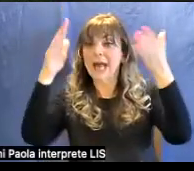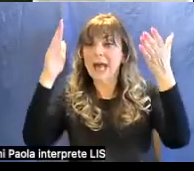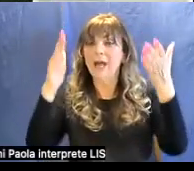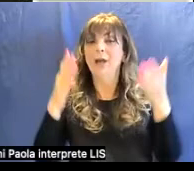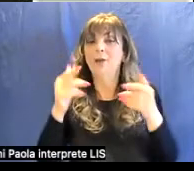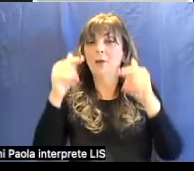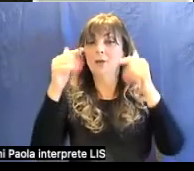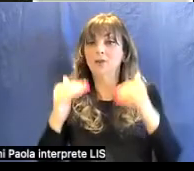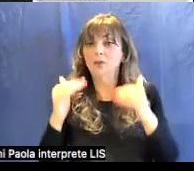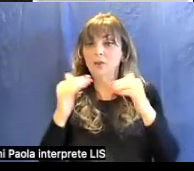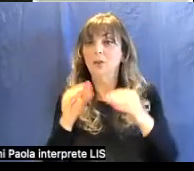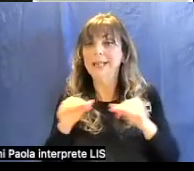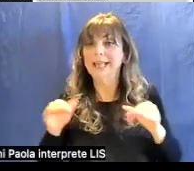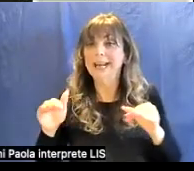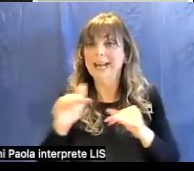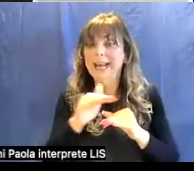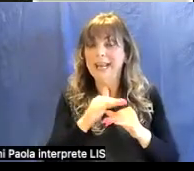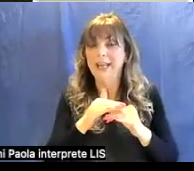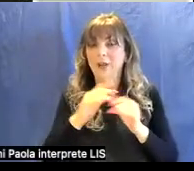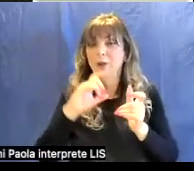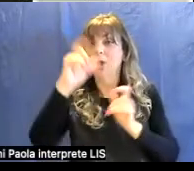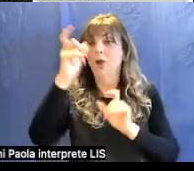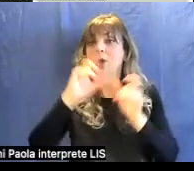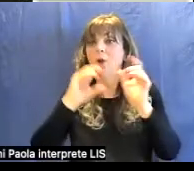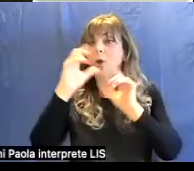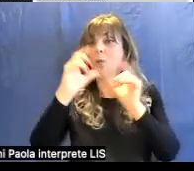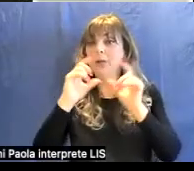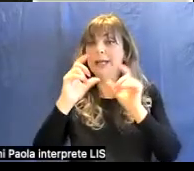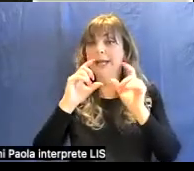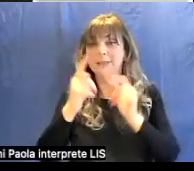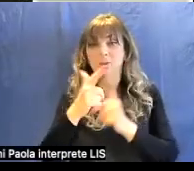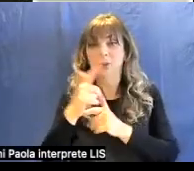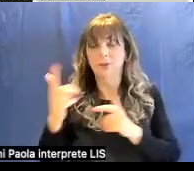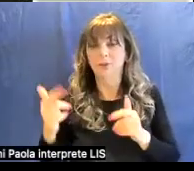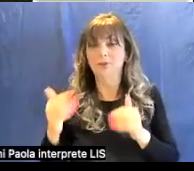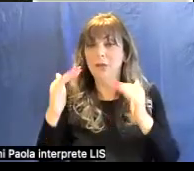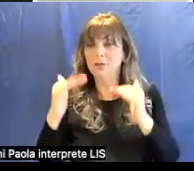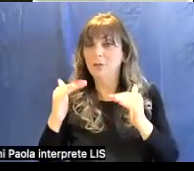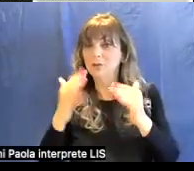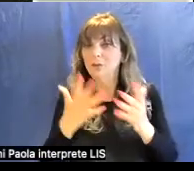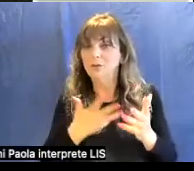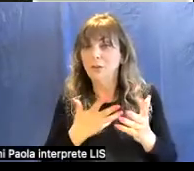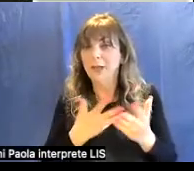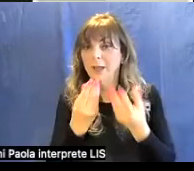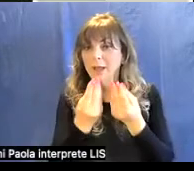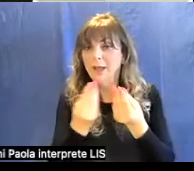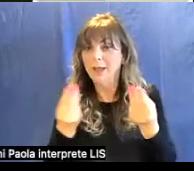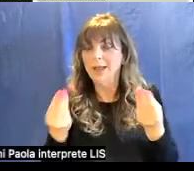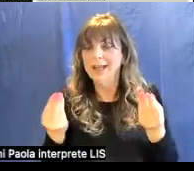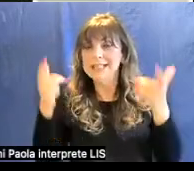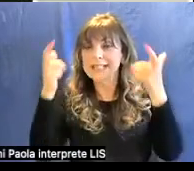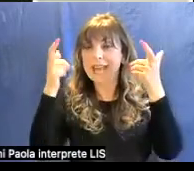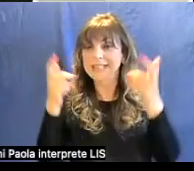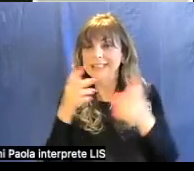comunicazione e sotto invece ci sono tutti quanti questi santi